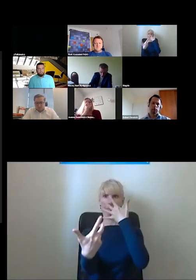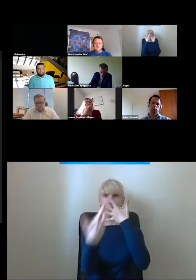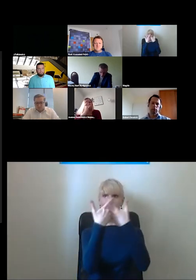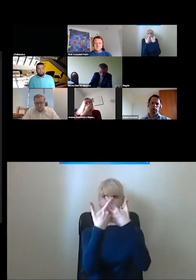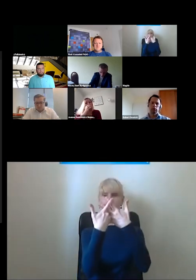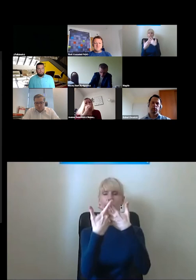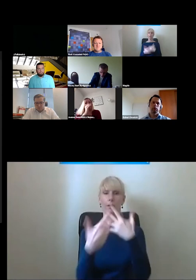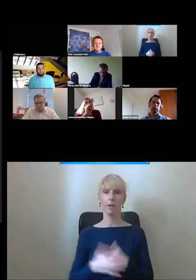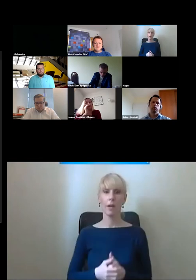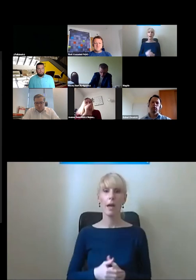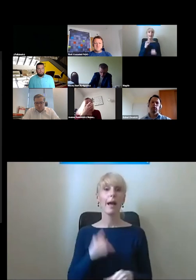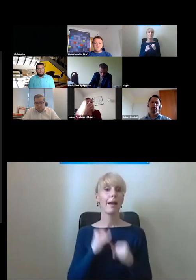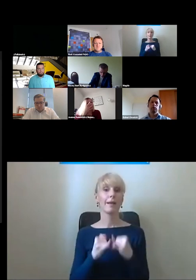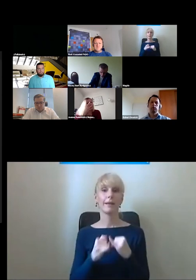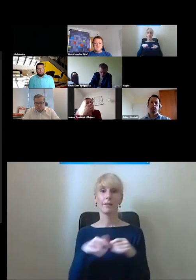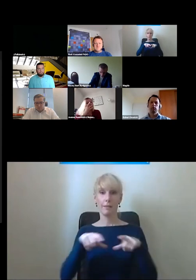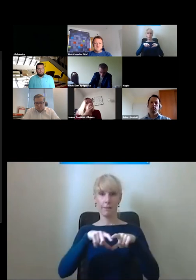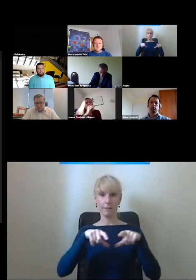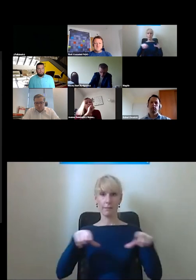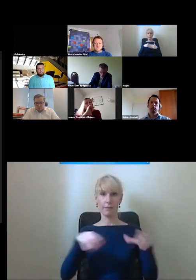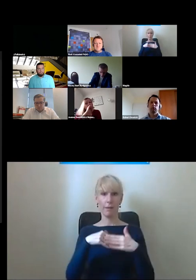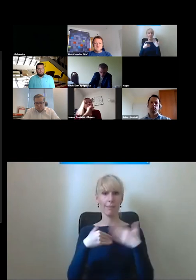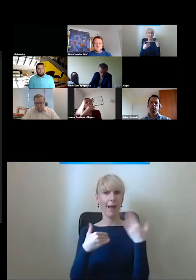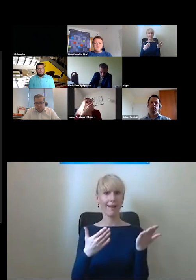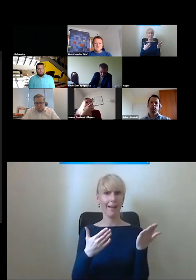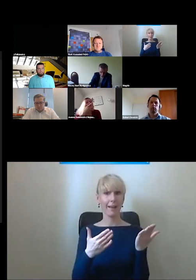gdyby nie było tej naklejki po prawej stronie